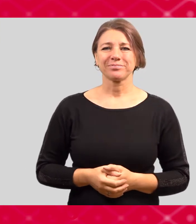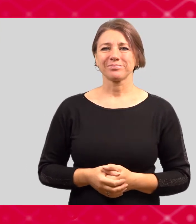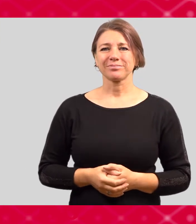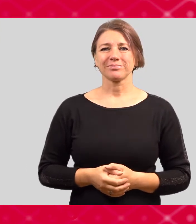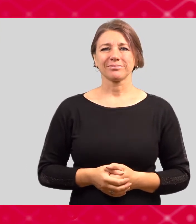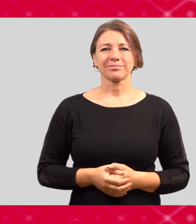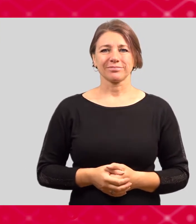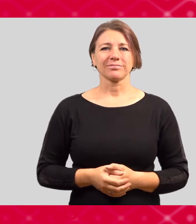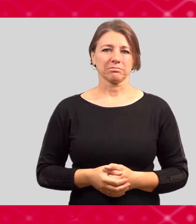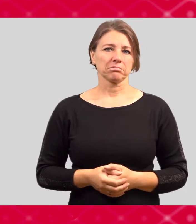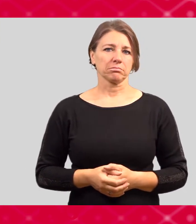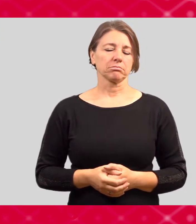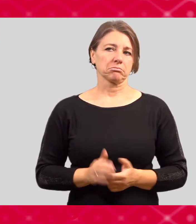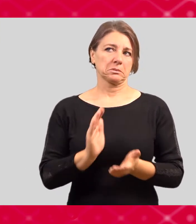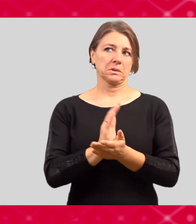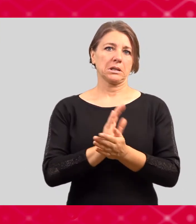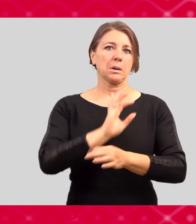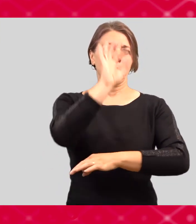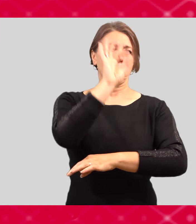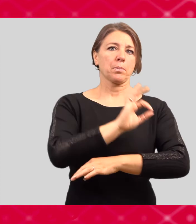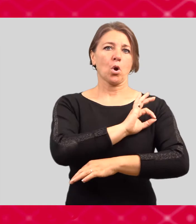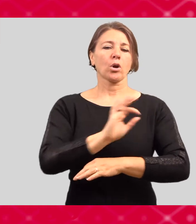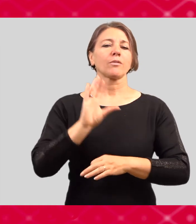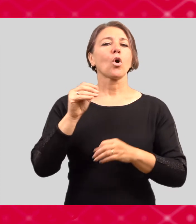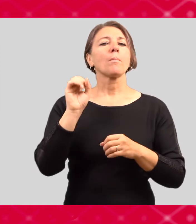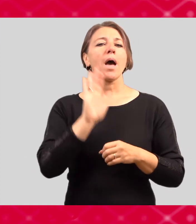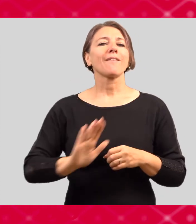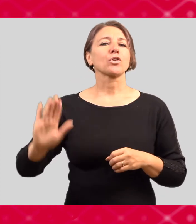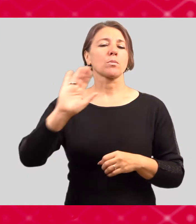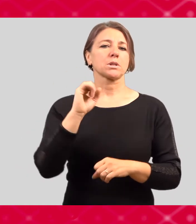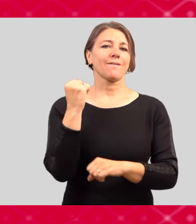Tak tolik k projektu SF.